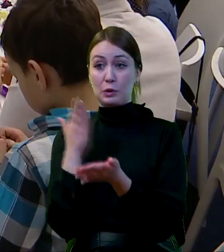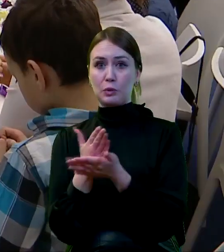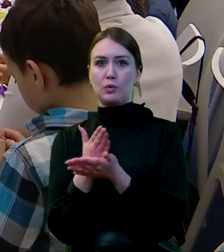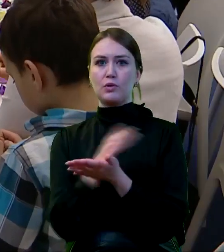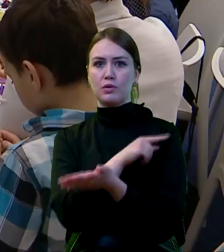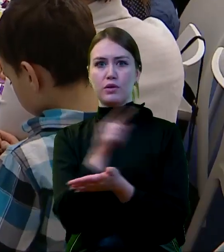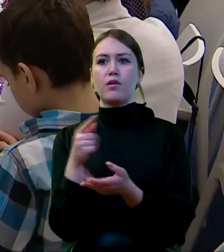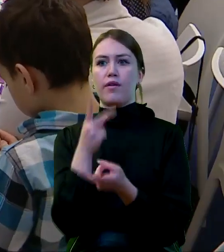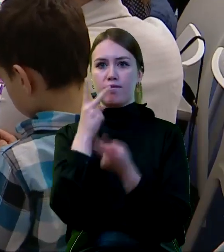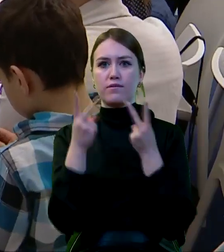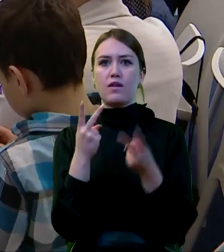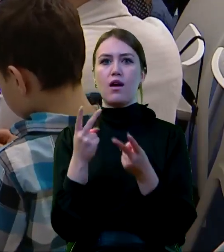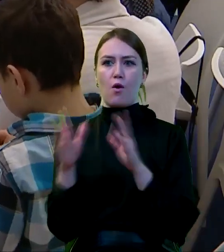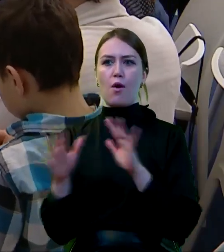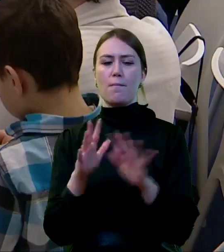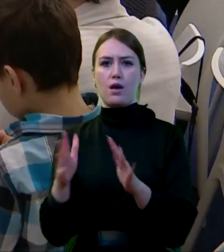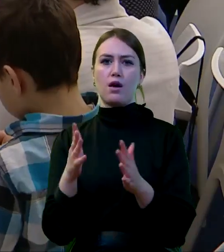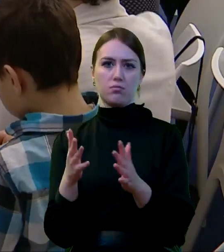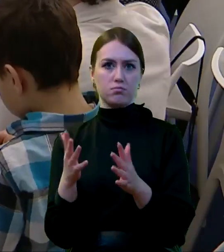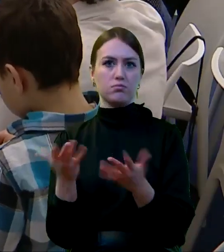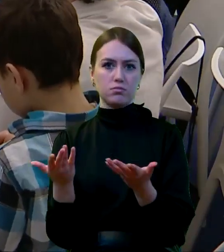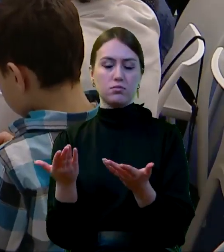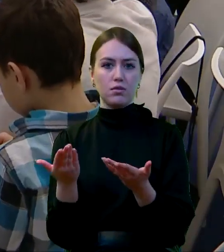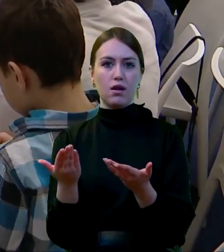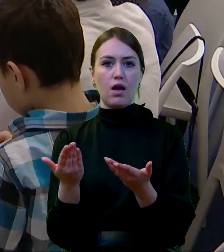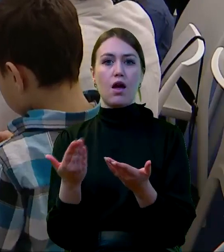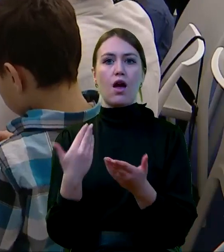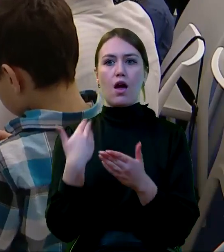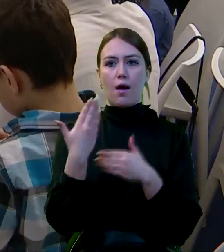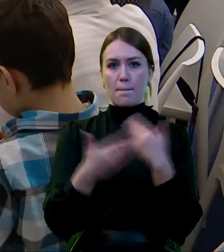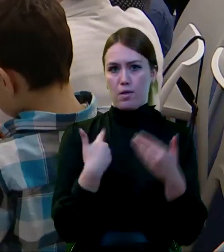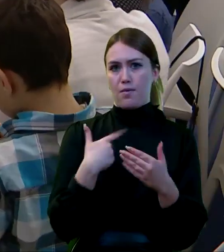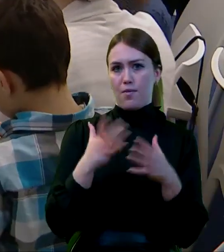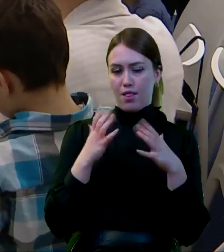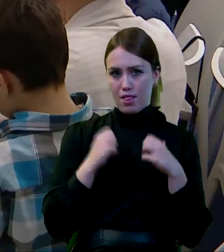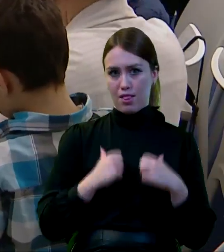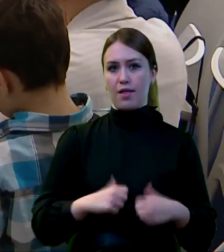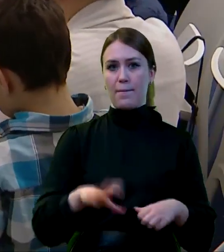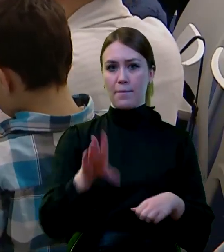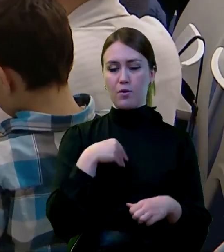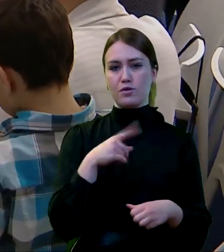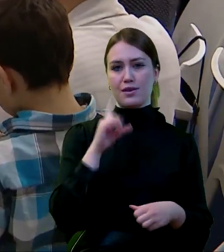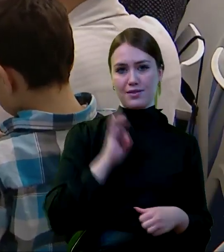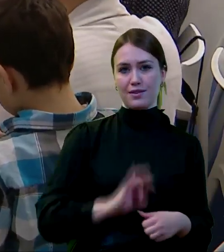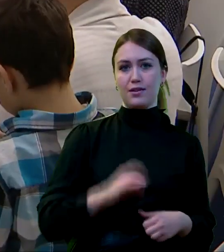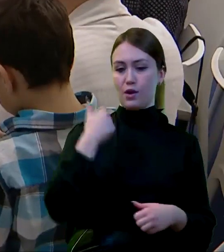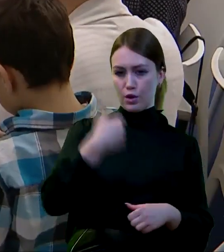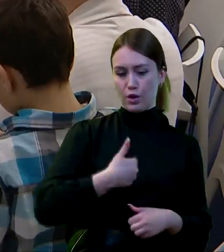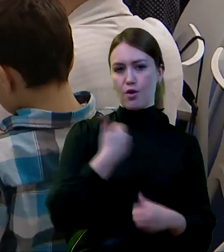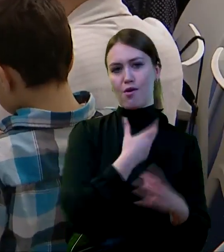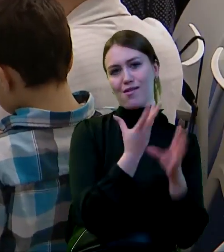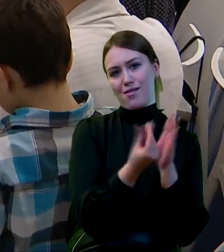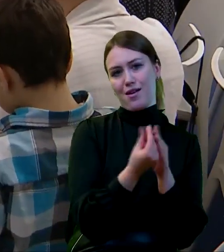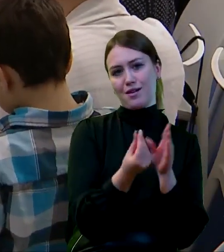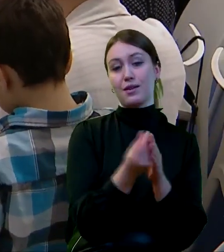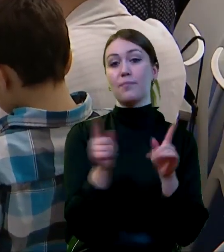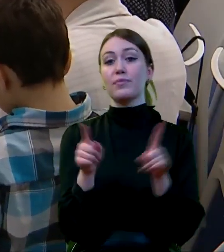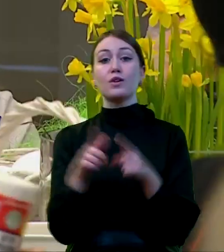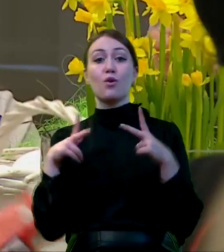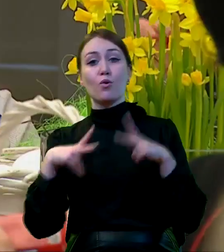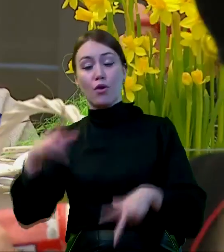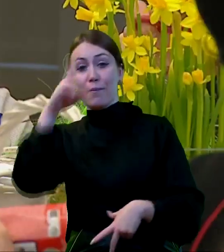był przewidziany do opieki, a kiedy spokojnie mogłam z młodszym synem jednak być rok. Też urlop